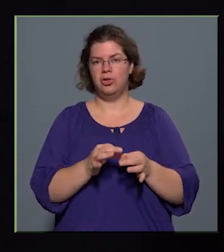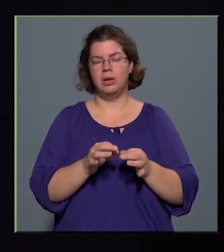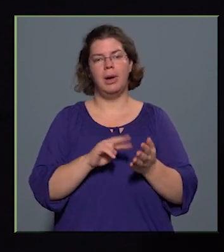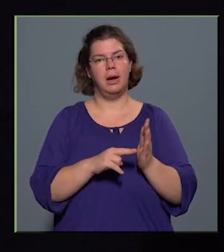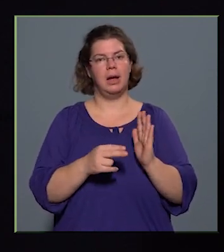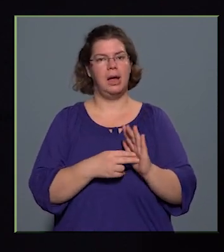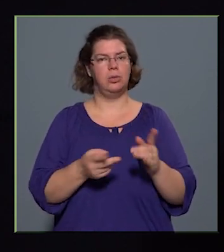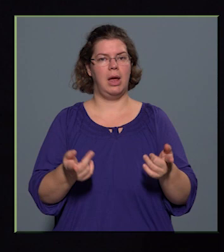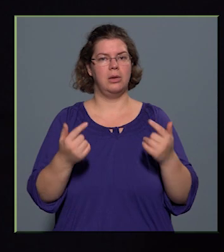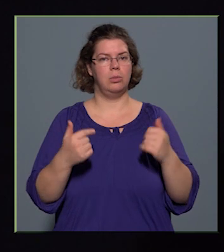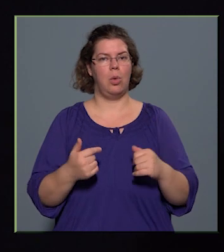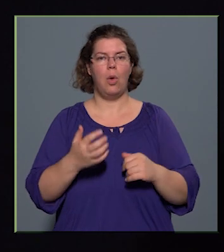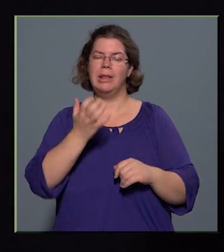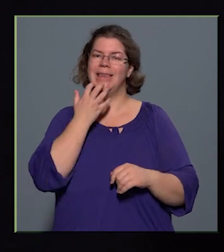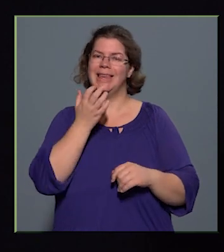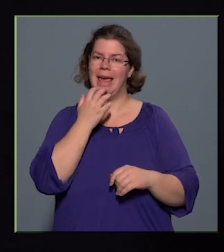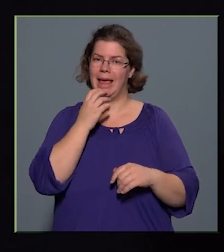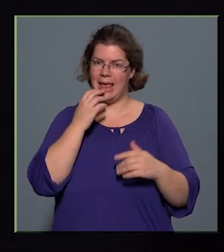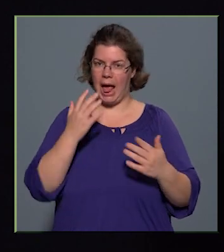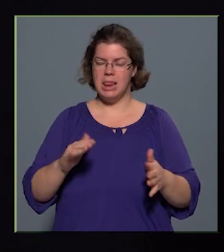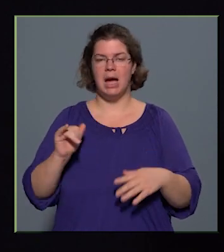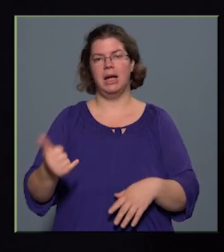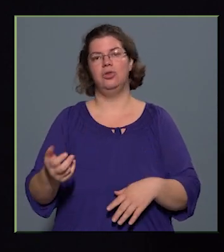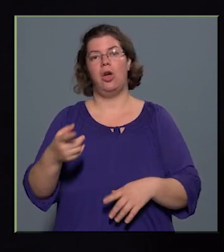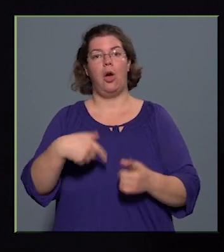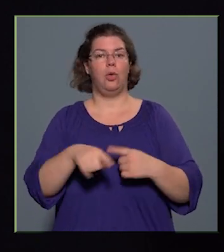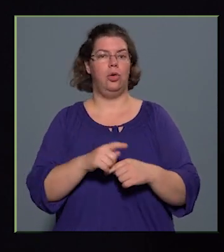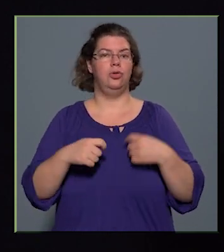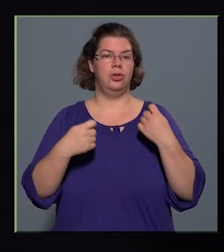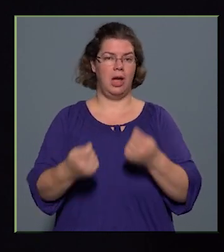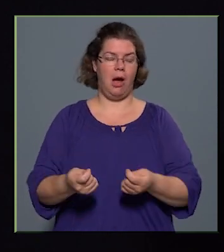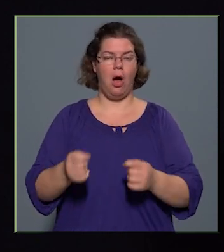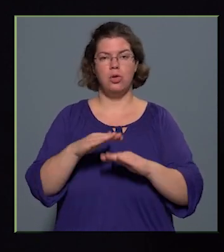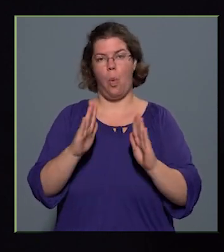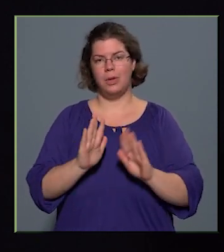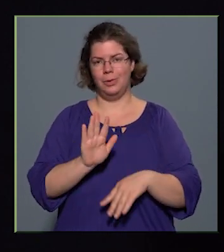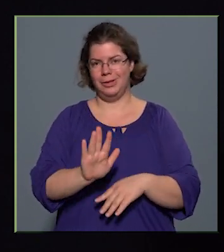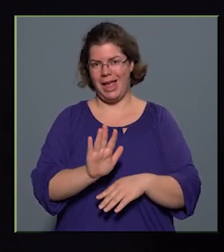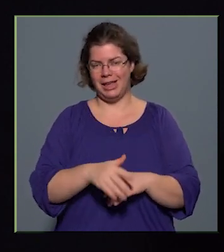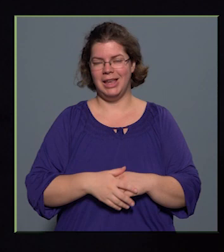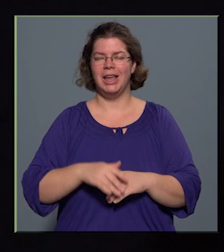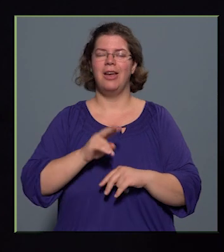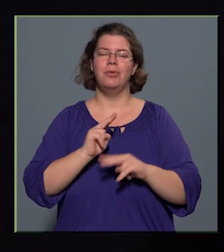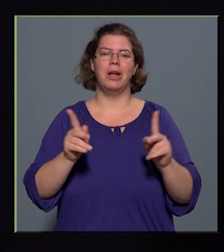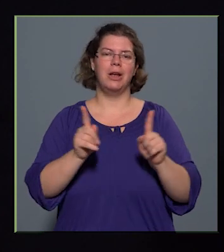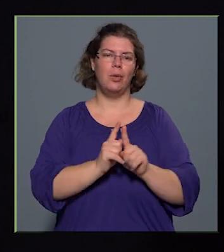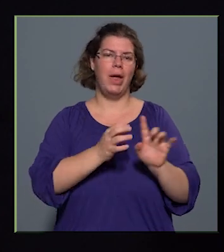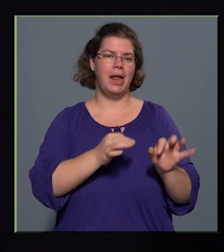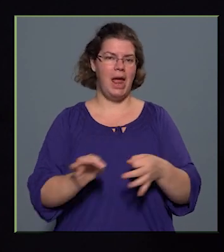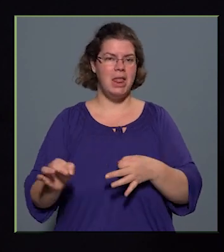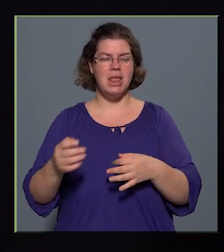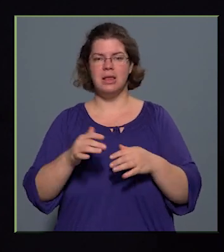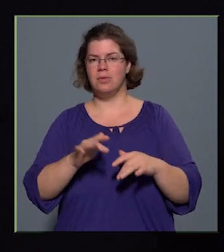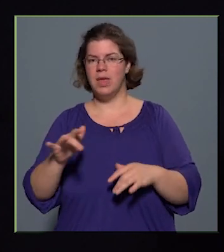kerületből igényelnek, és a körösé adott hont nekik. Vannak olyan rendezvények, amelyek